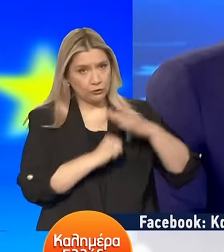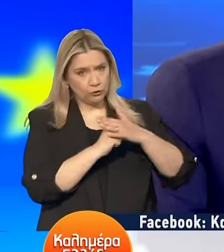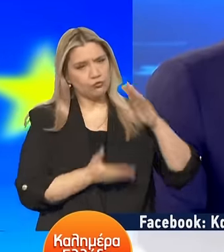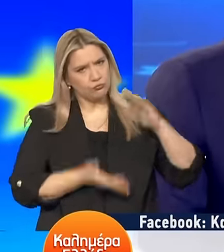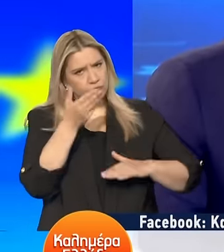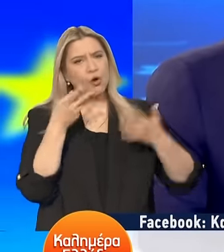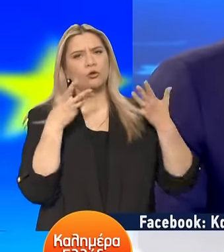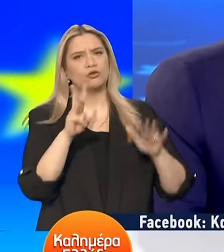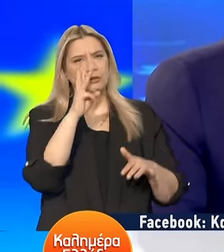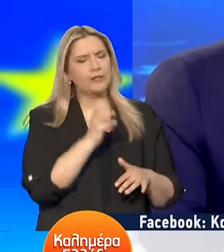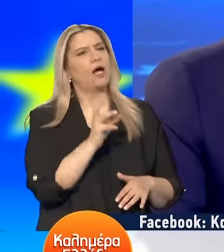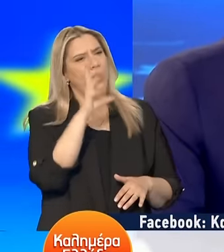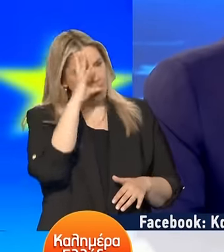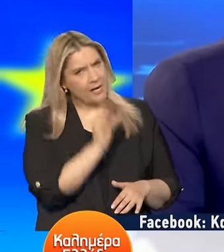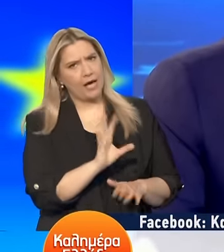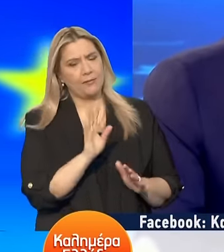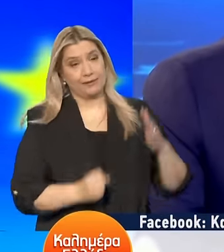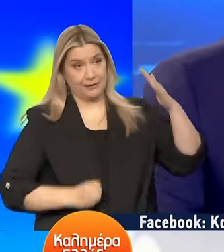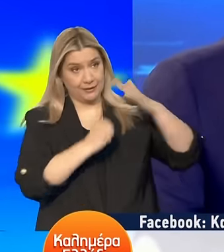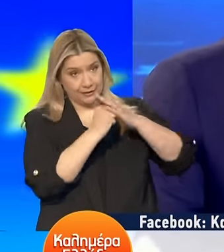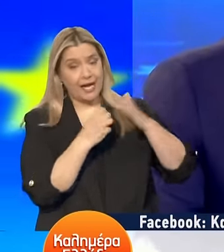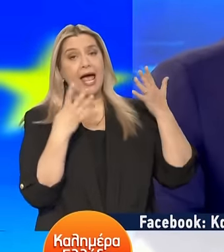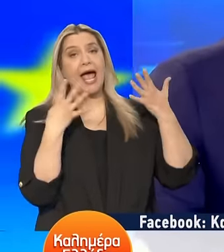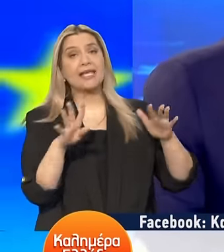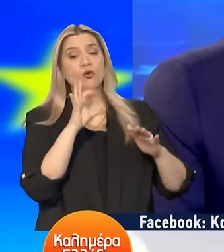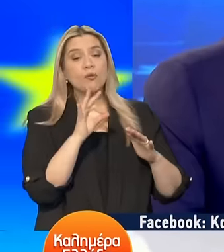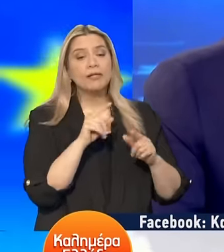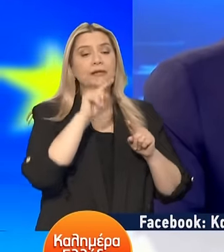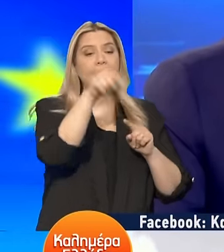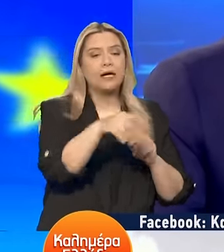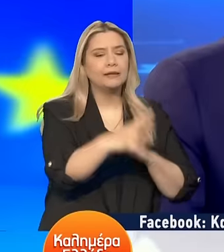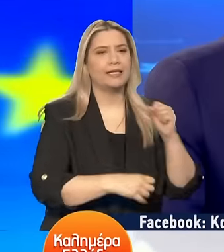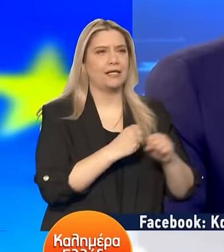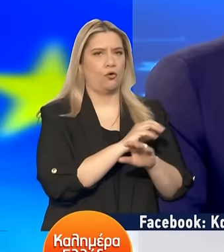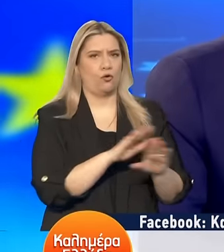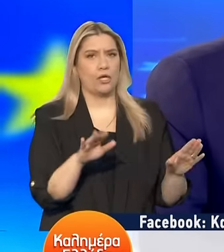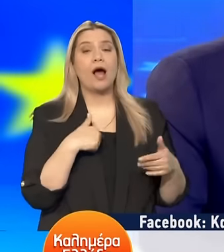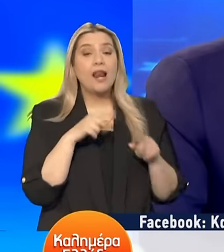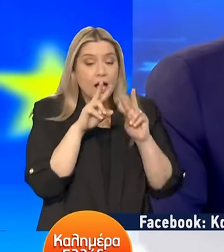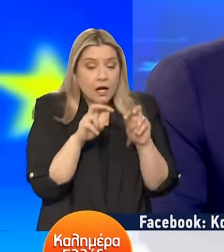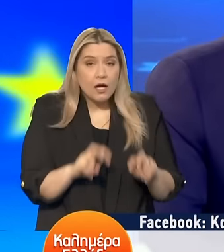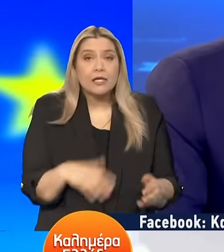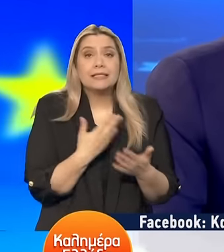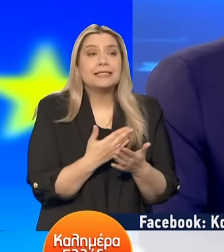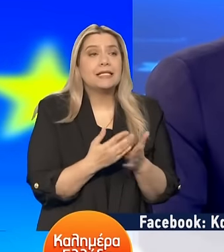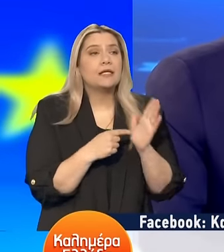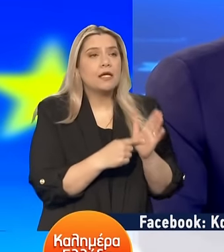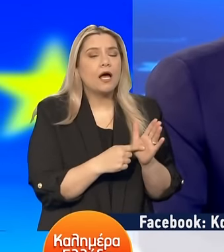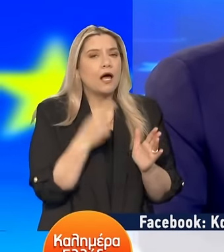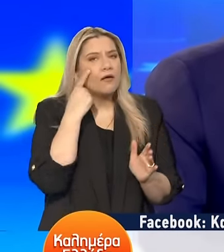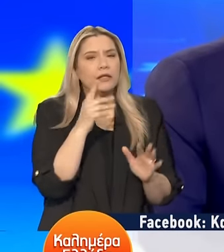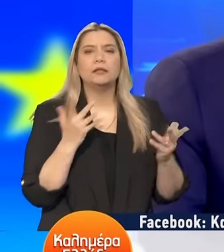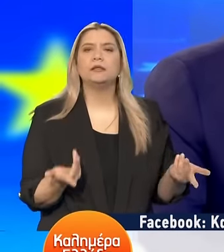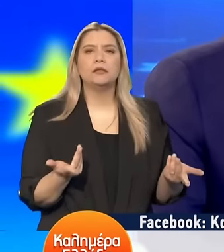στόχος που είχε βάλει είναι τα 9.50 στο τέλος της τετραετίας Ωστόσο σύμφωνα με τα στοιχεία που υπάρχουν αυτή τη στιγμή Φαίνεται ότι έχουμε Σε